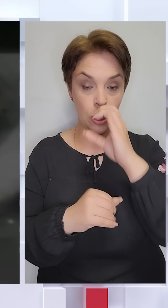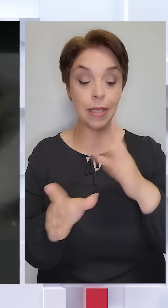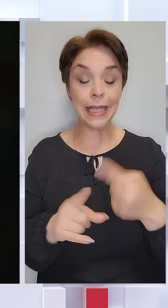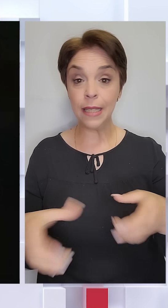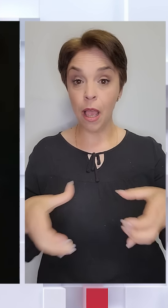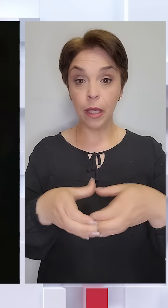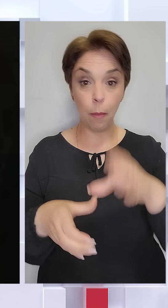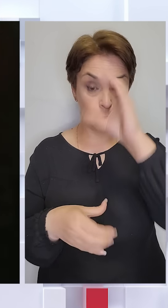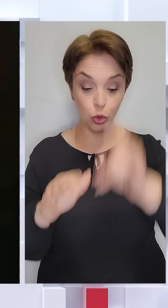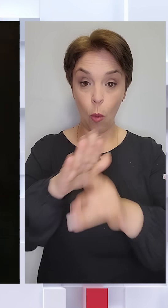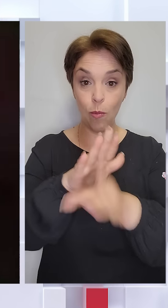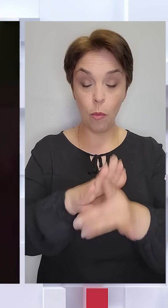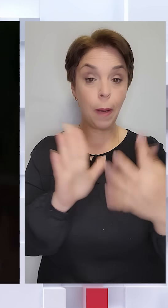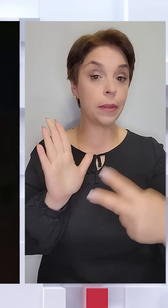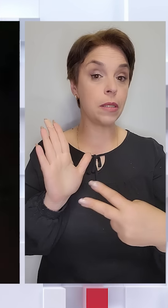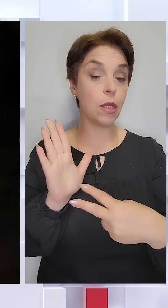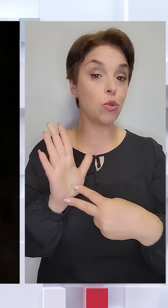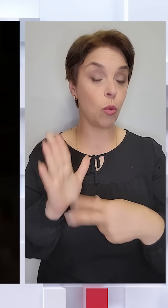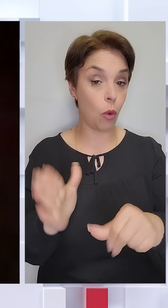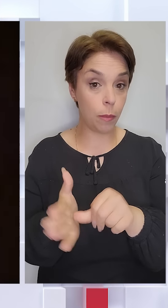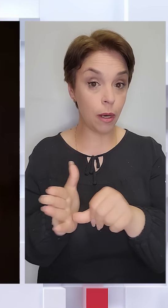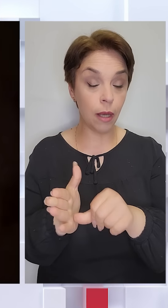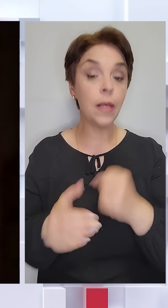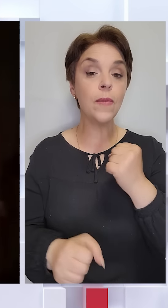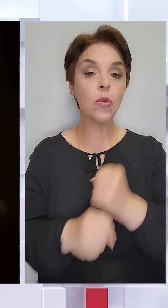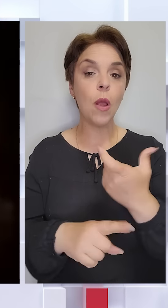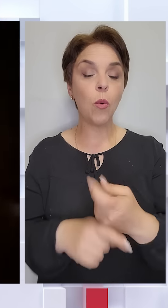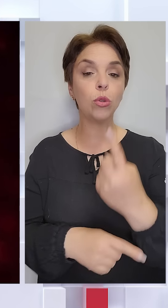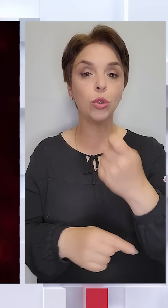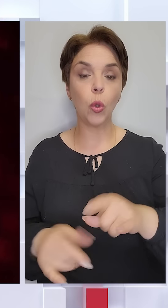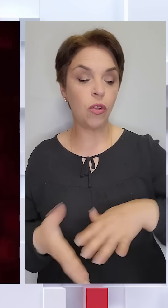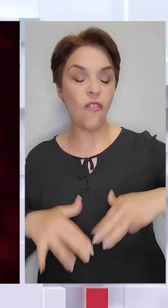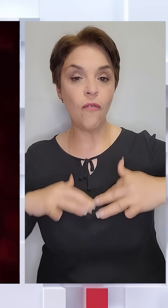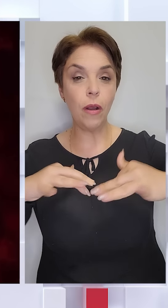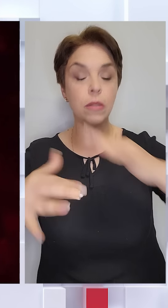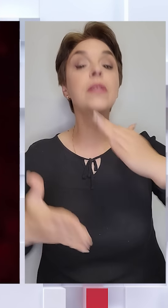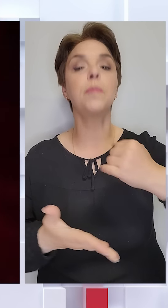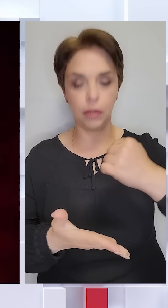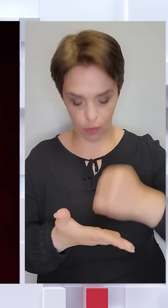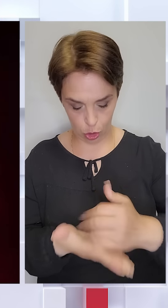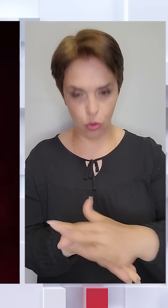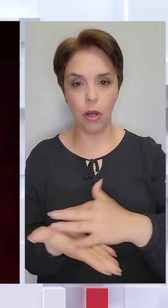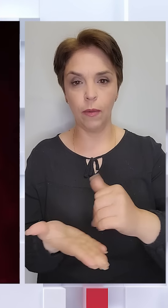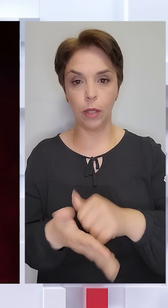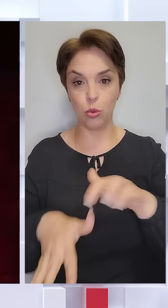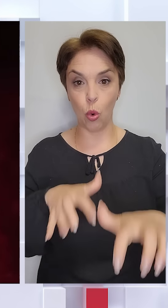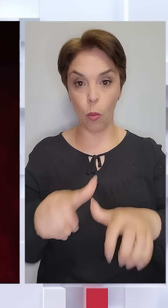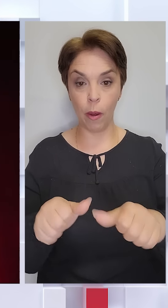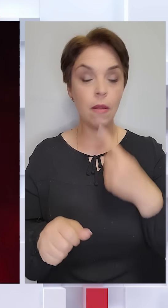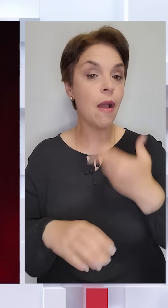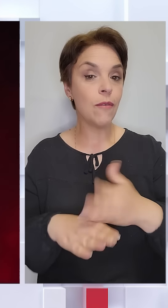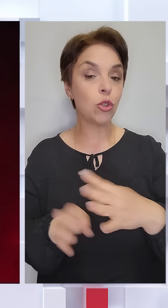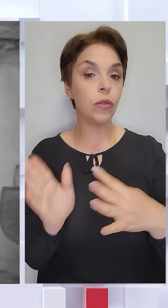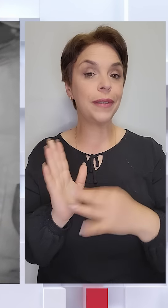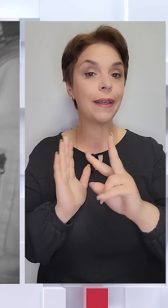екіпаж нічного бомбера 57-й мотипіхотної зробив понад сотню вилітів з твердженою ліквідацією окупантів. Та для важкого 9